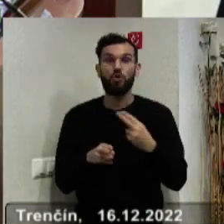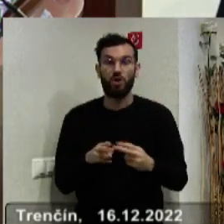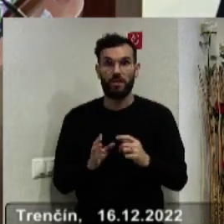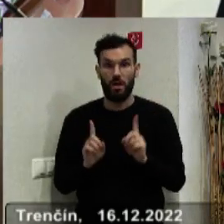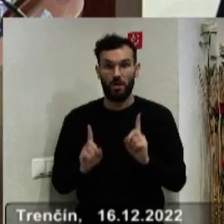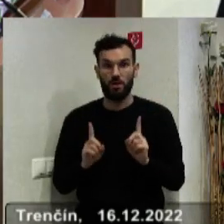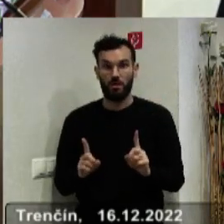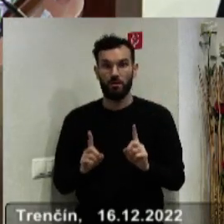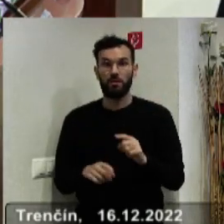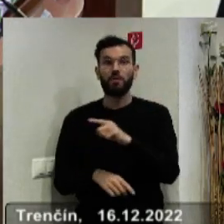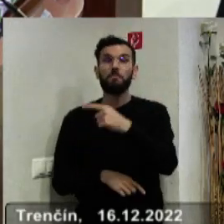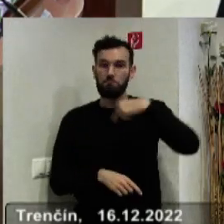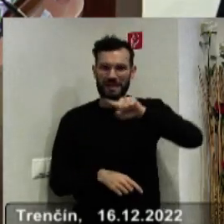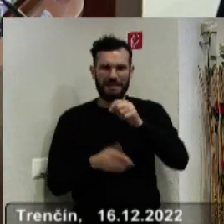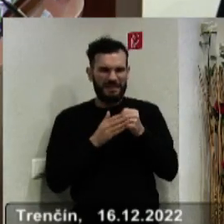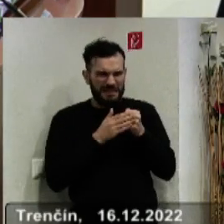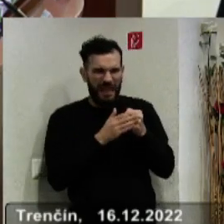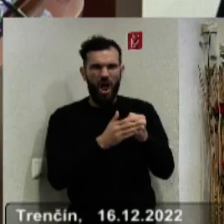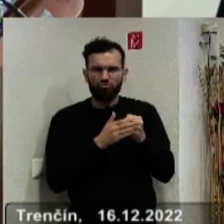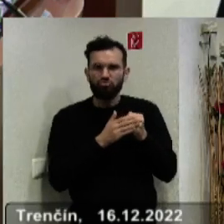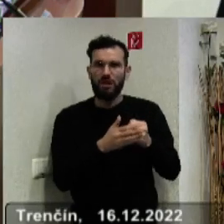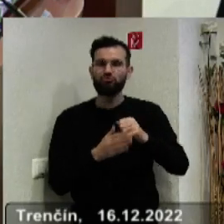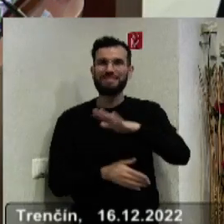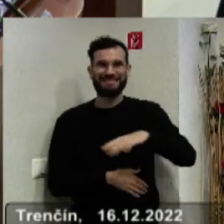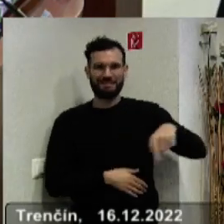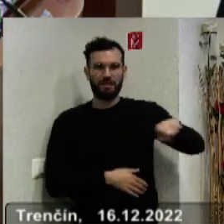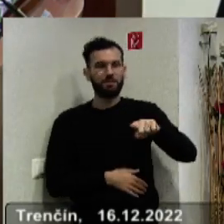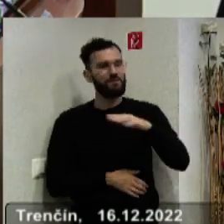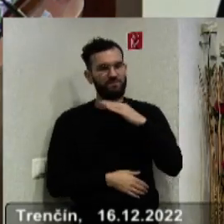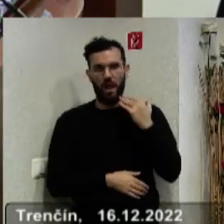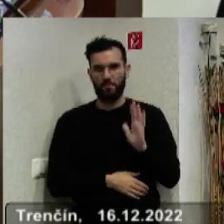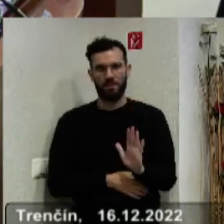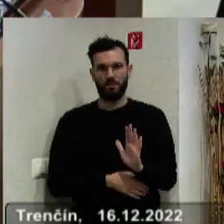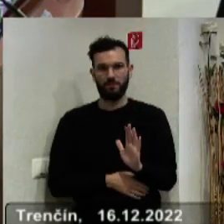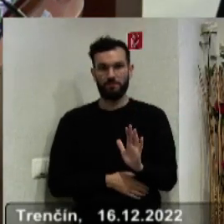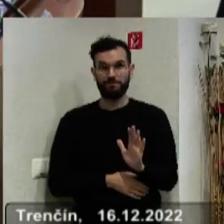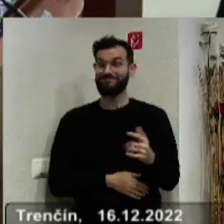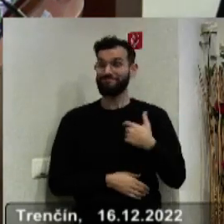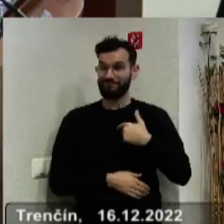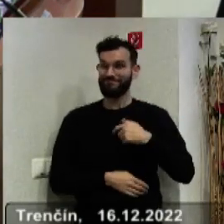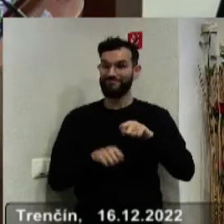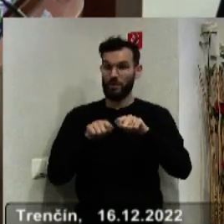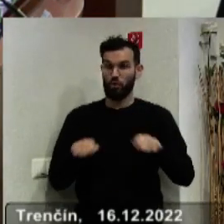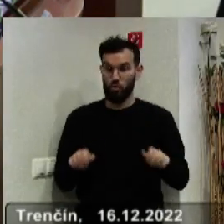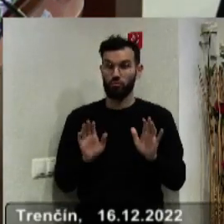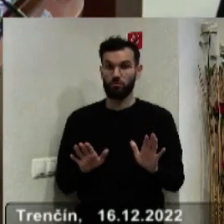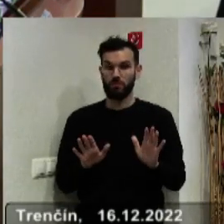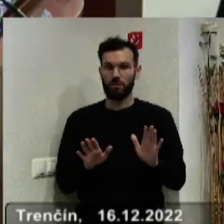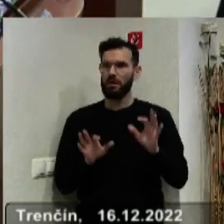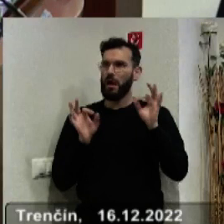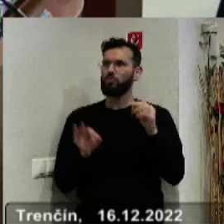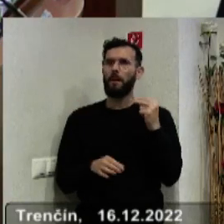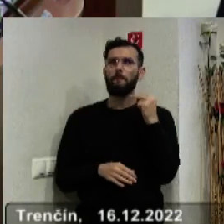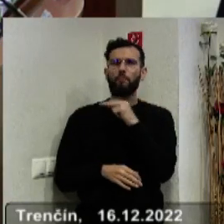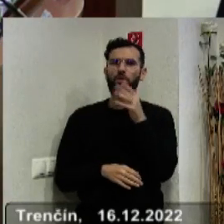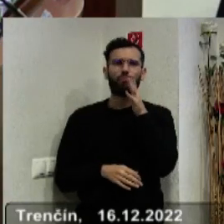Ten tlak, ktorý na nich vyvíjame, je absolútne enormný. Ja som sa rozhodla, ten posledný týždeň v pondelok